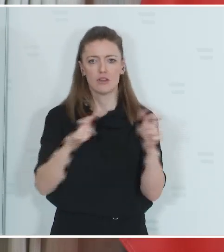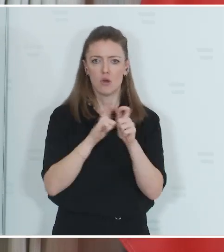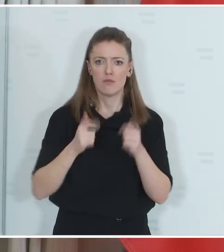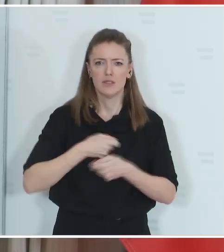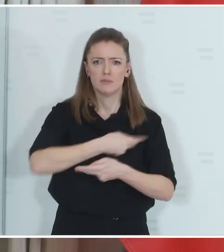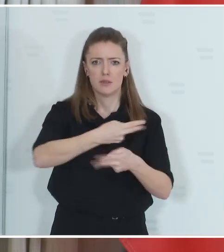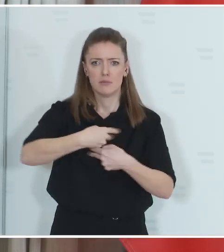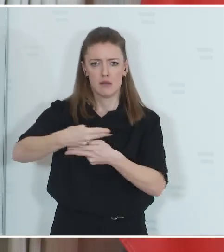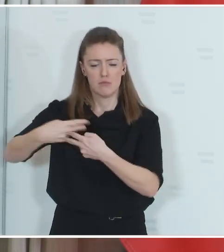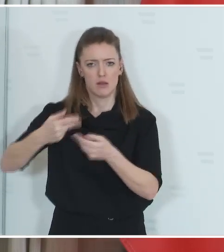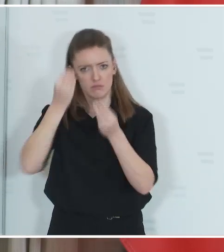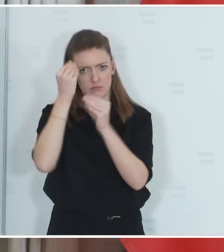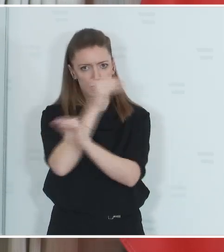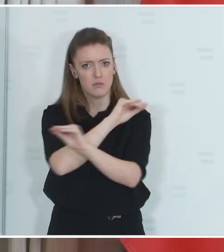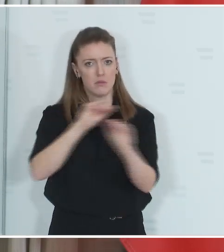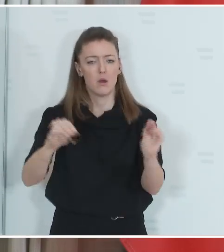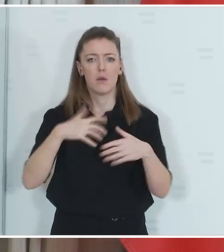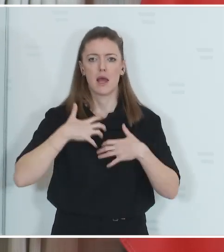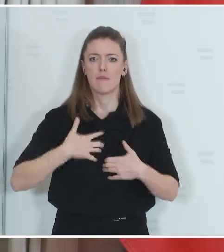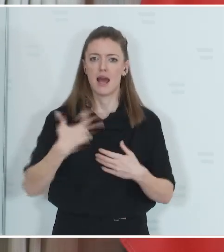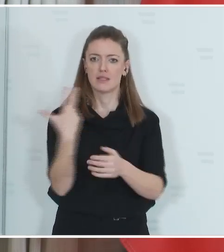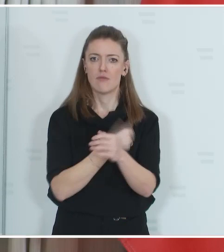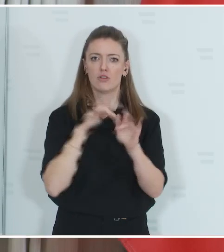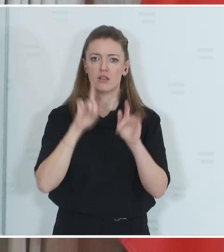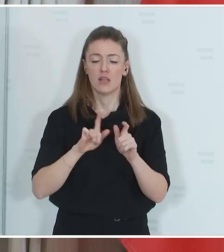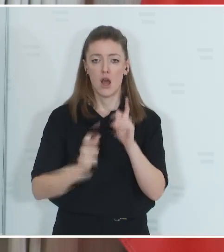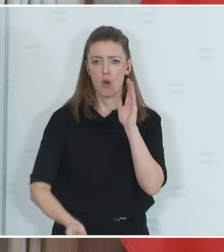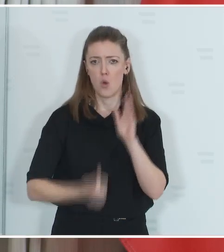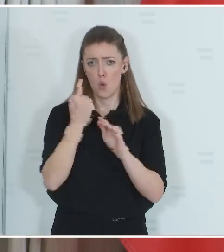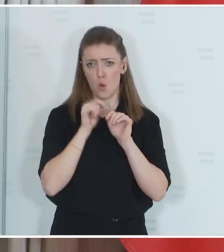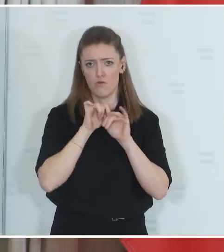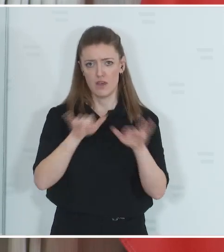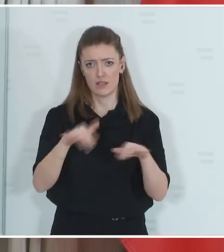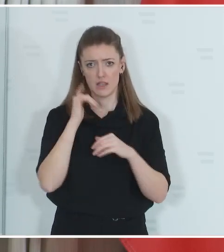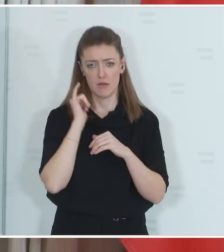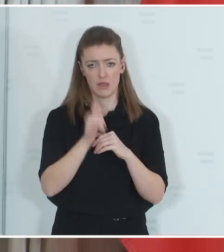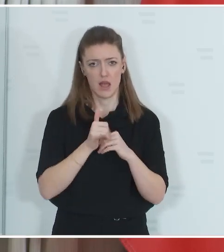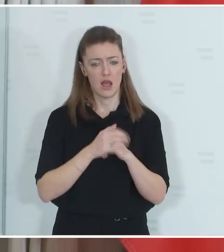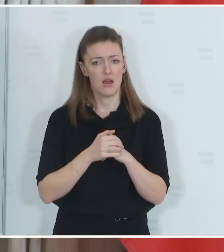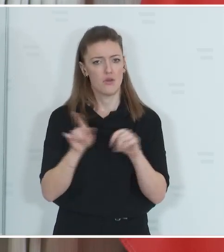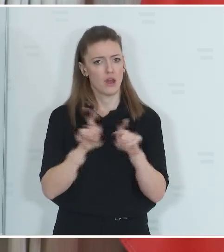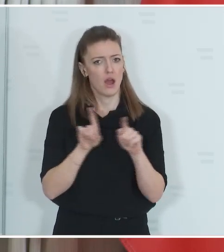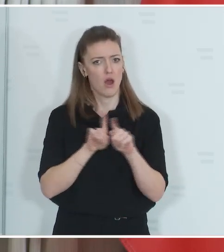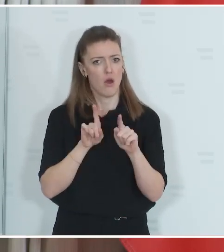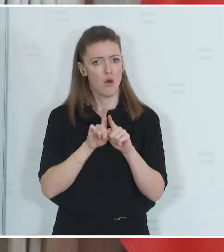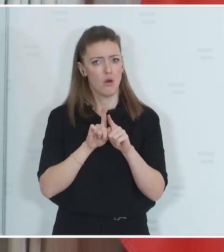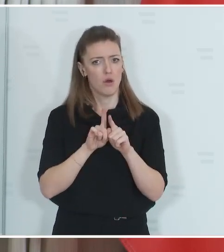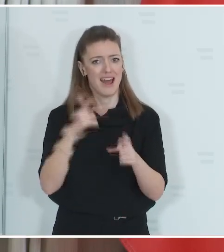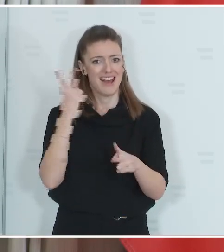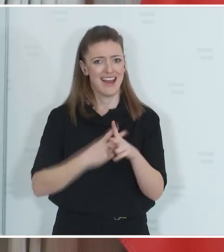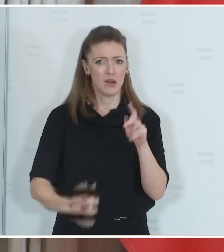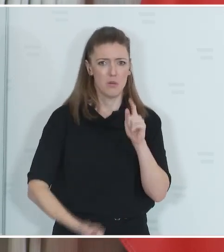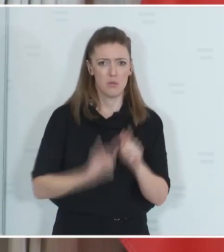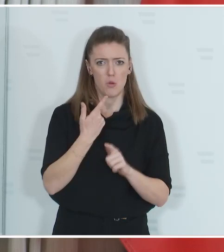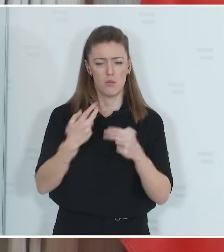dass die Masernimpfung eine ist, die hoch wirksam ist und die massive Erkrankungen und